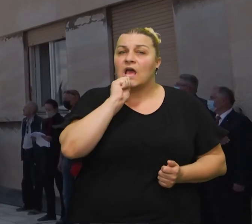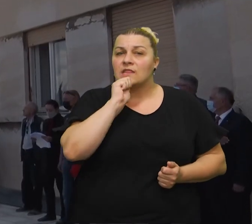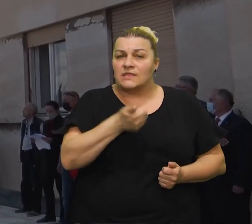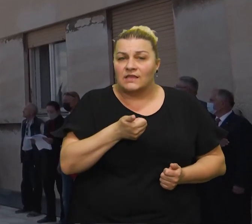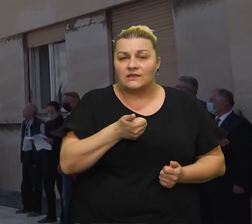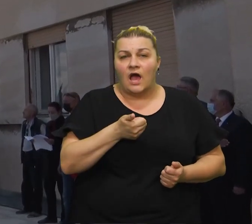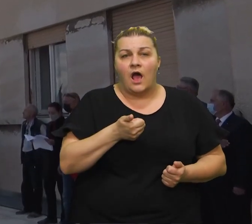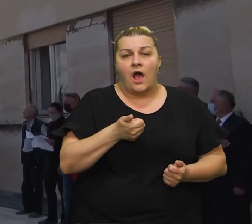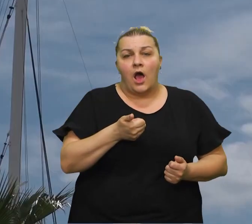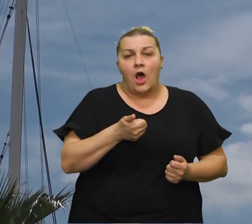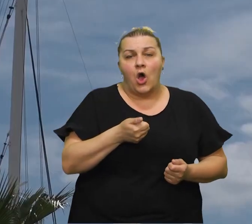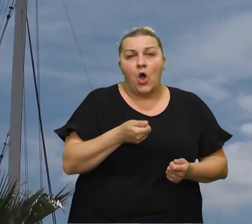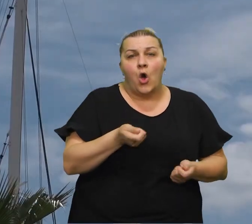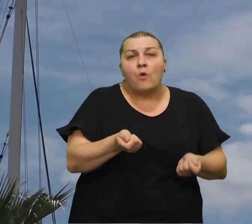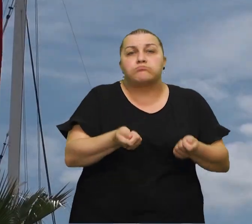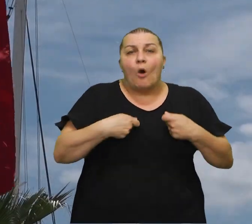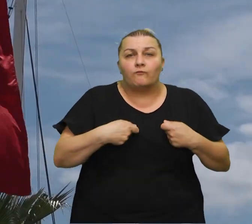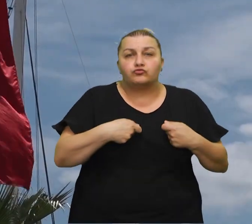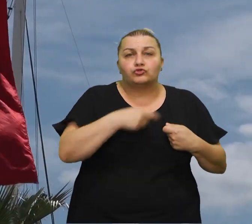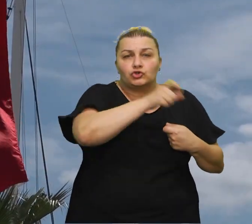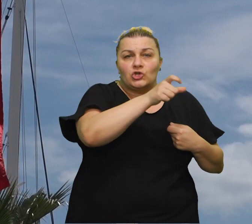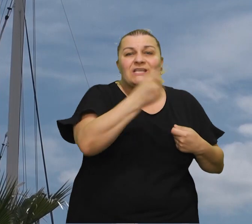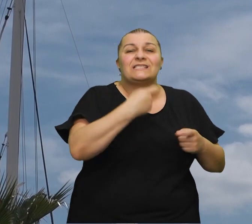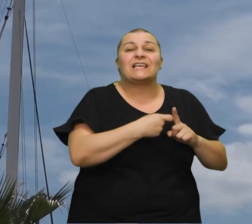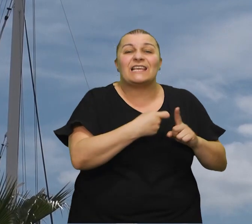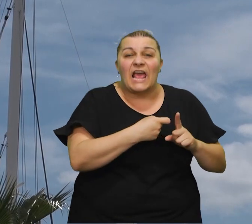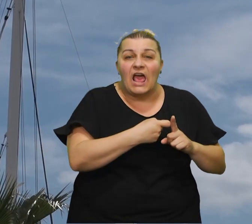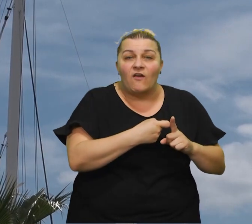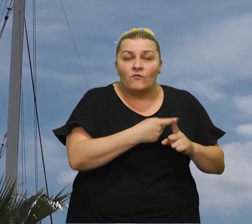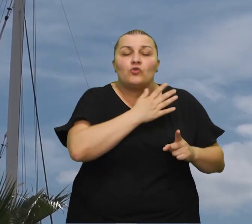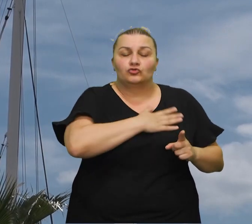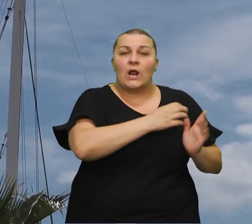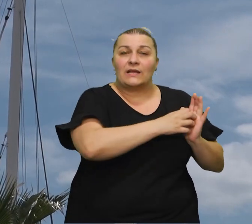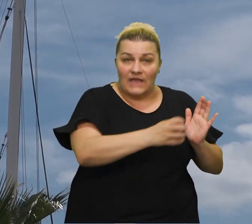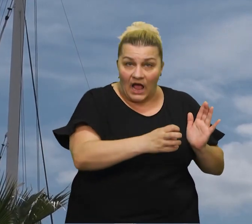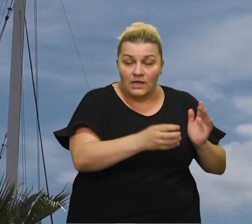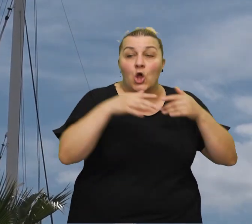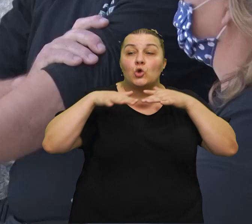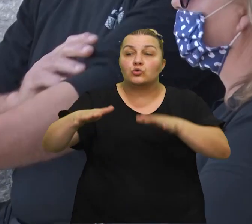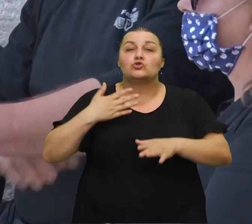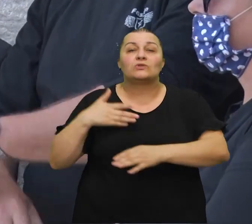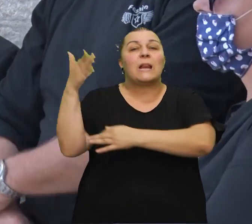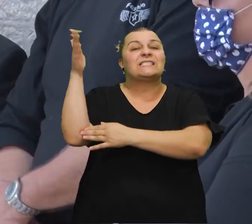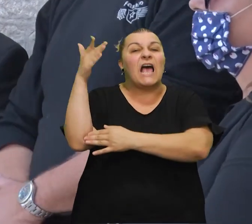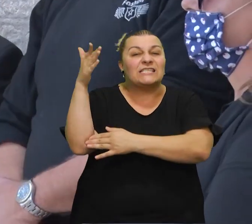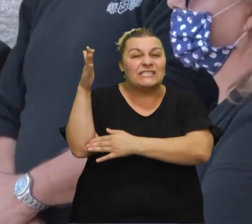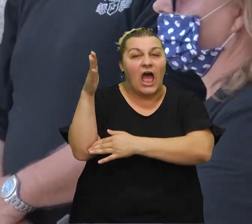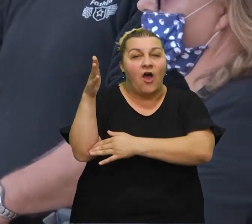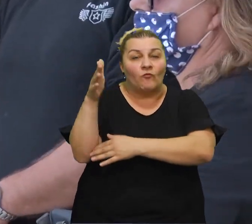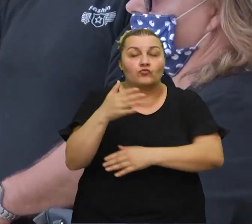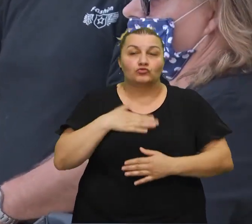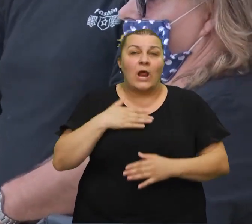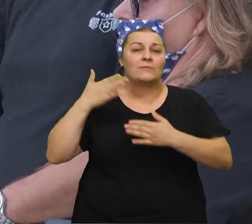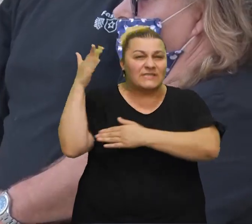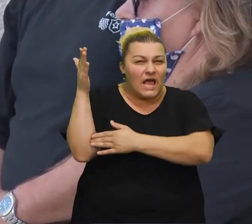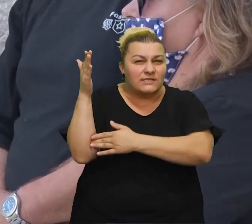pristatniti povuć vojsku iz Kijeva, narod je tražio zastavu. Oćemo zastavu, oćemo